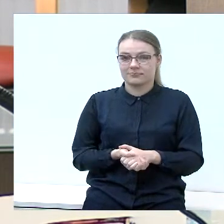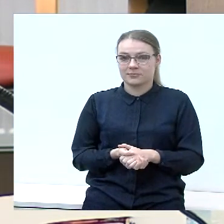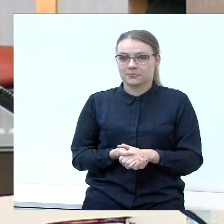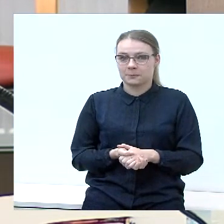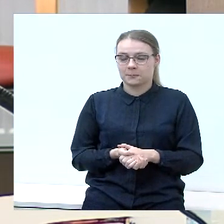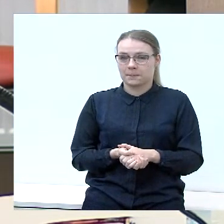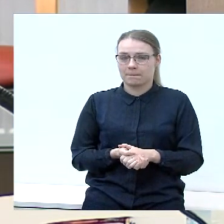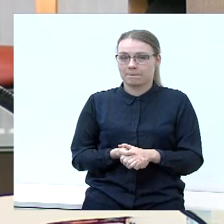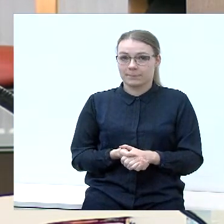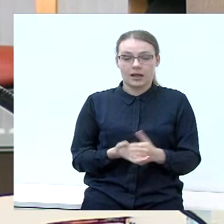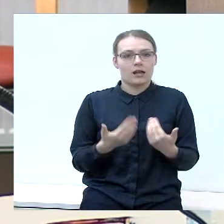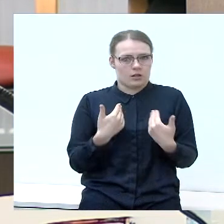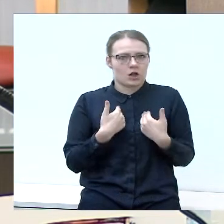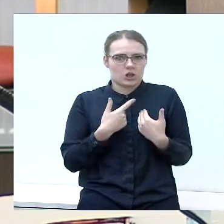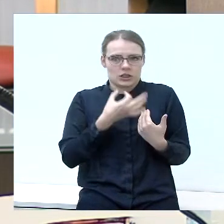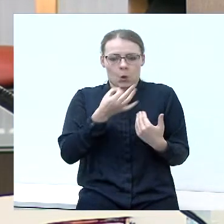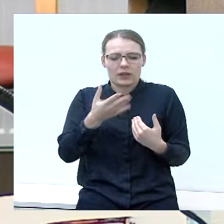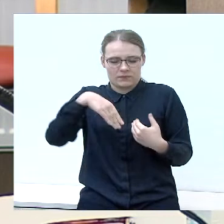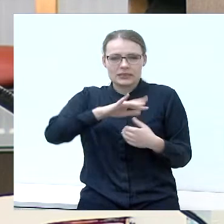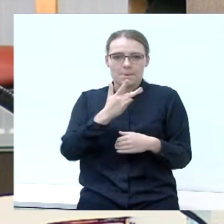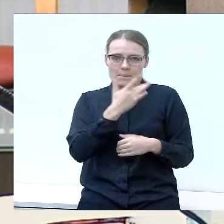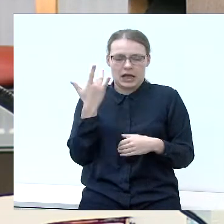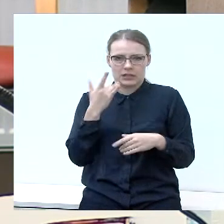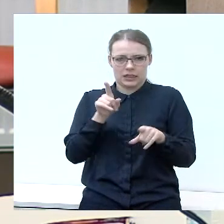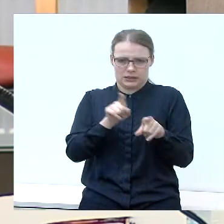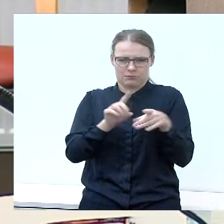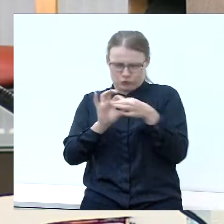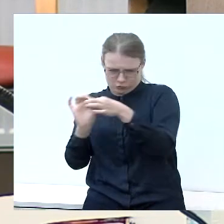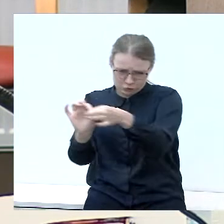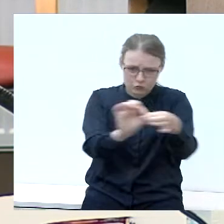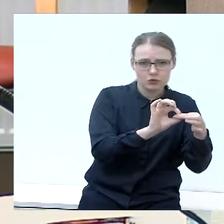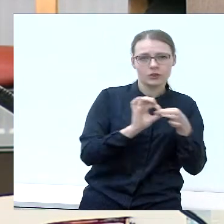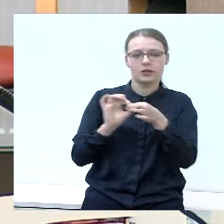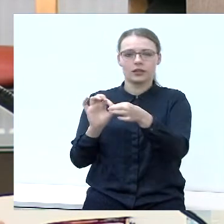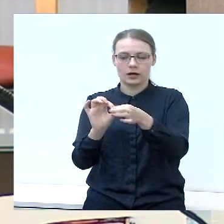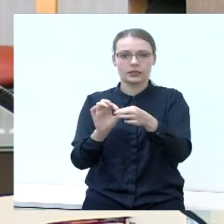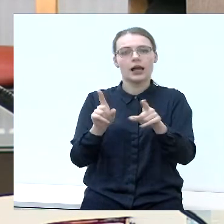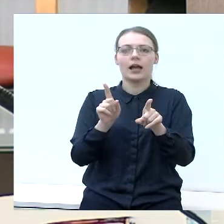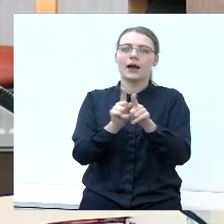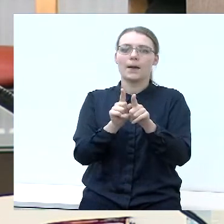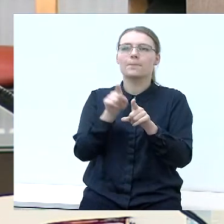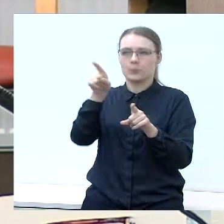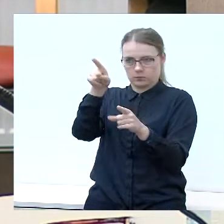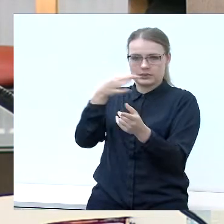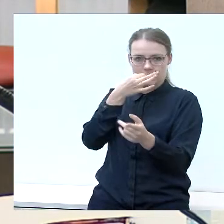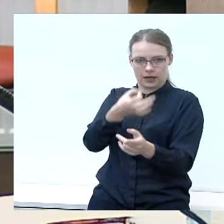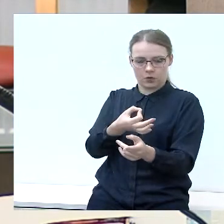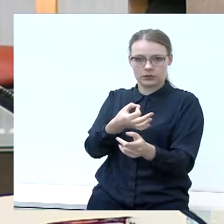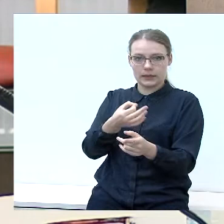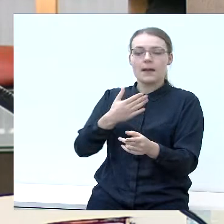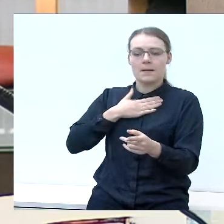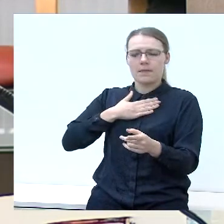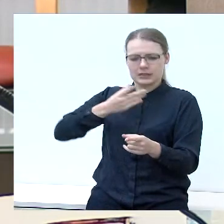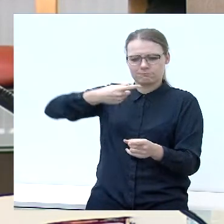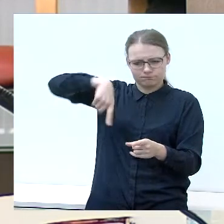Aš nesakau, kad suvienyti visas partijas, aš sakau, kaip jūs ir persakėt, kad mes galim visi